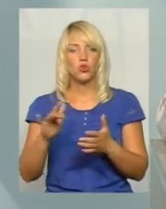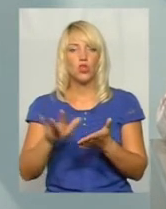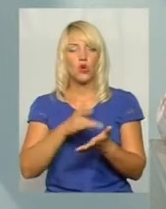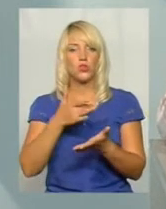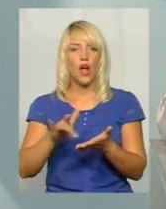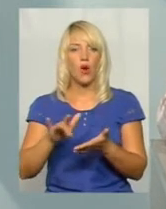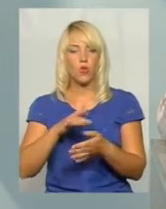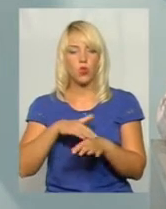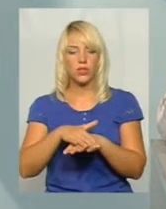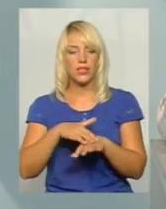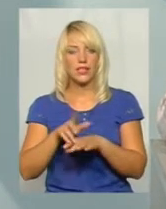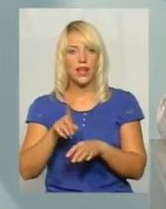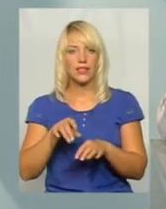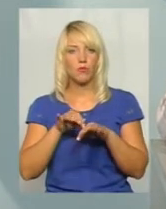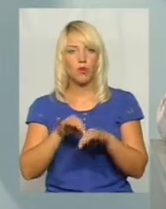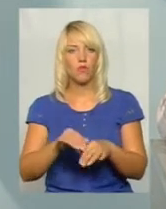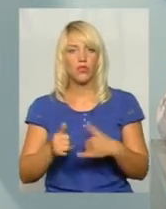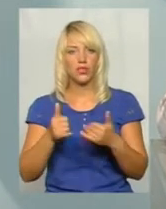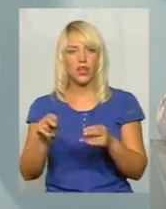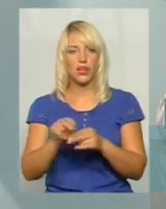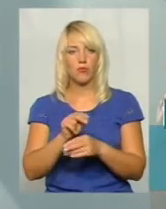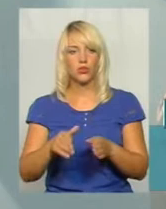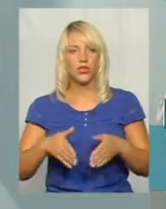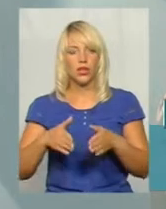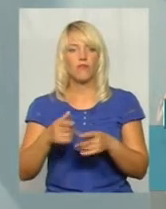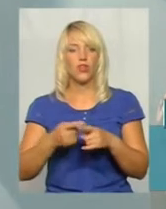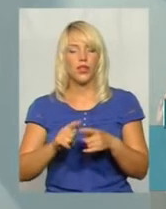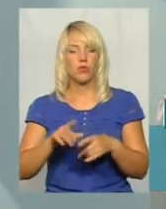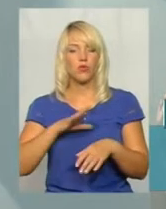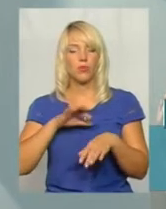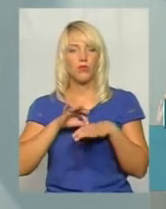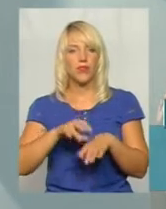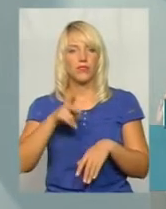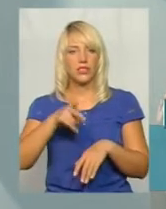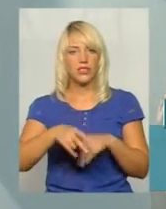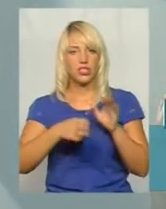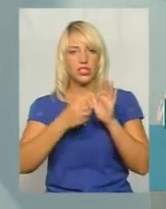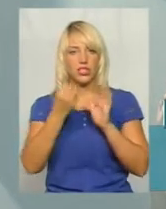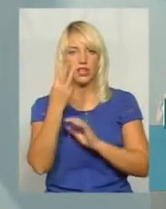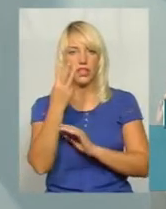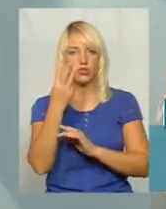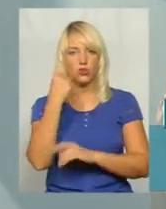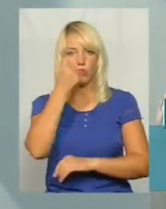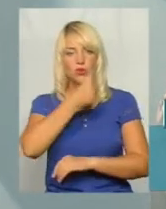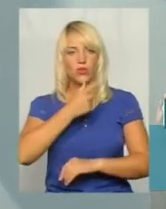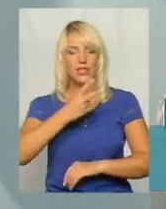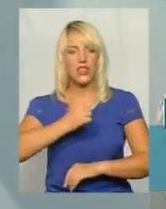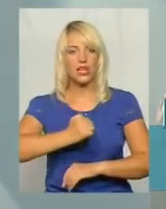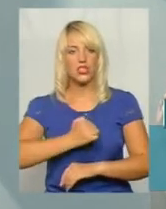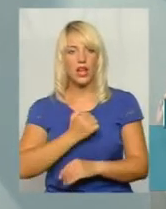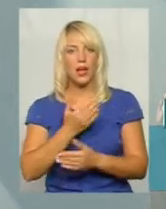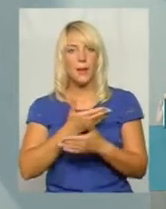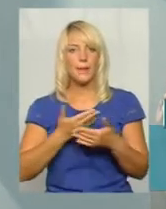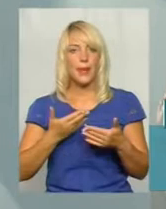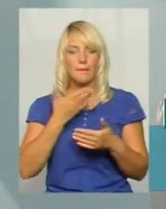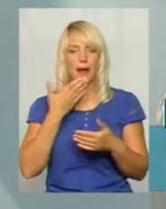які проводилися для ремонту злітно-посадкової смуги, вони були проведені в 2013 році. На превеликий жаль, ми не